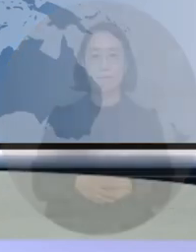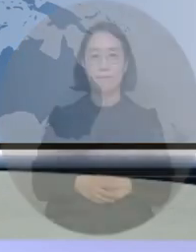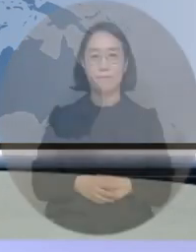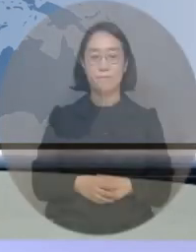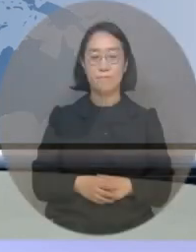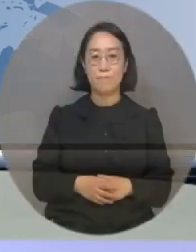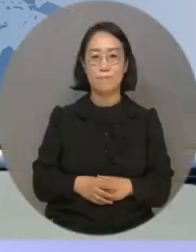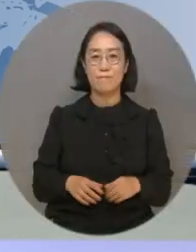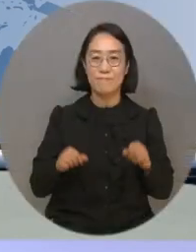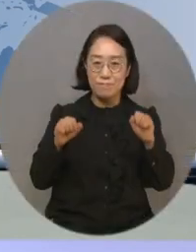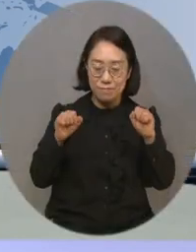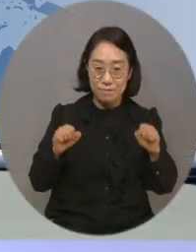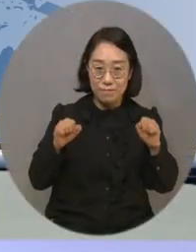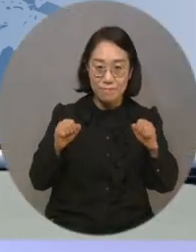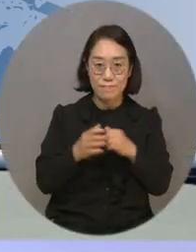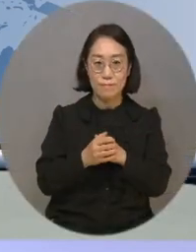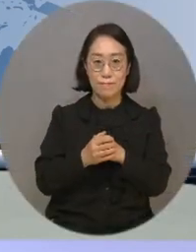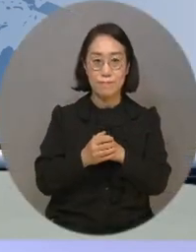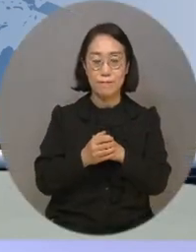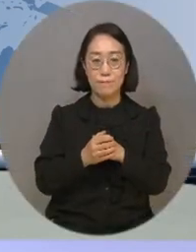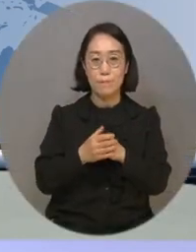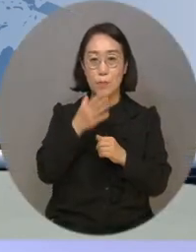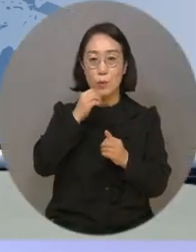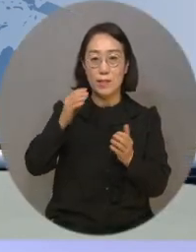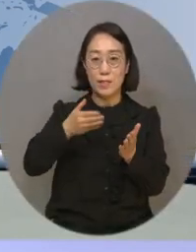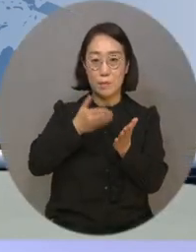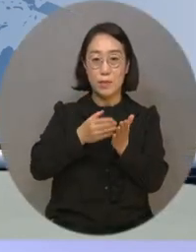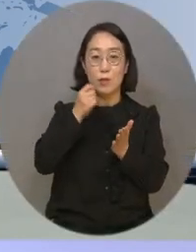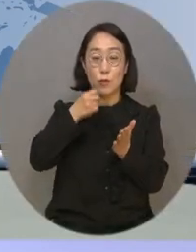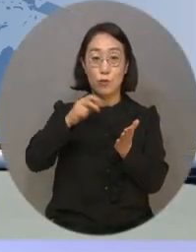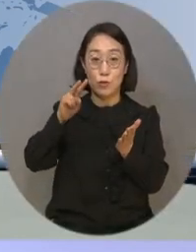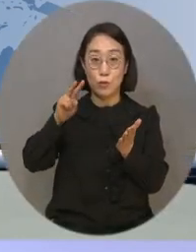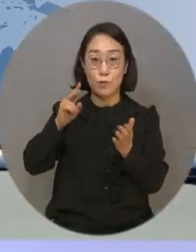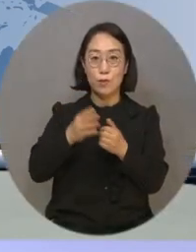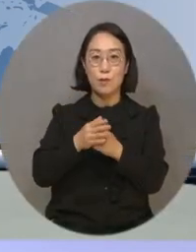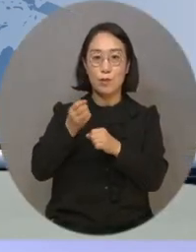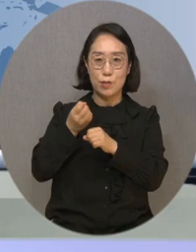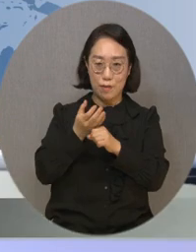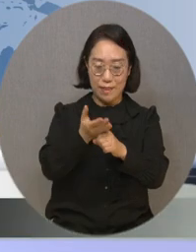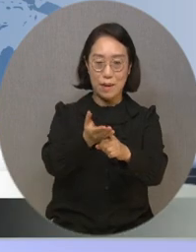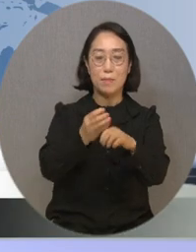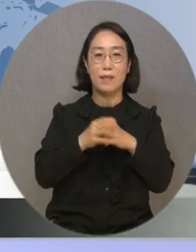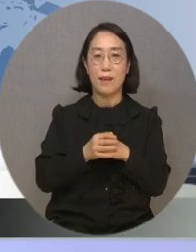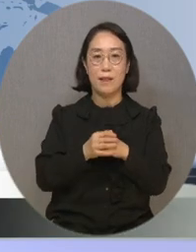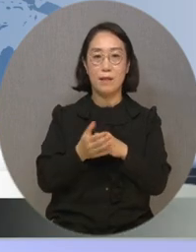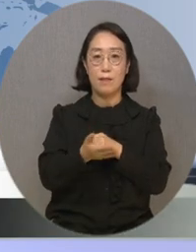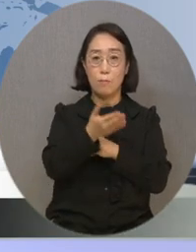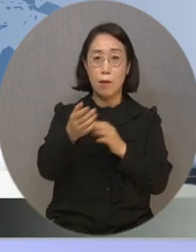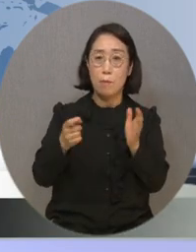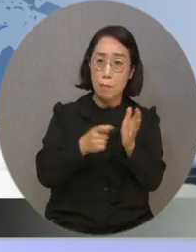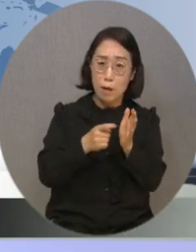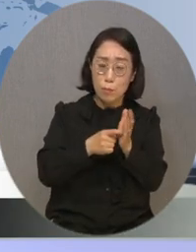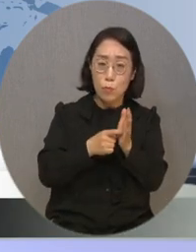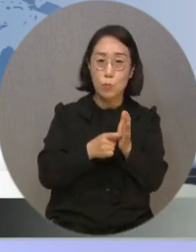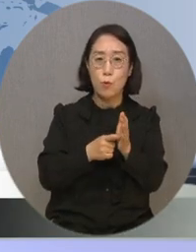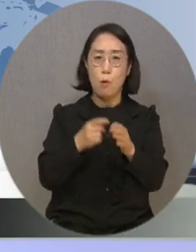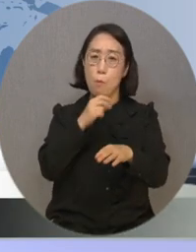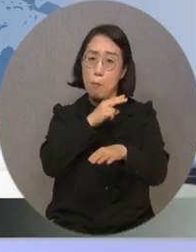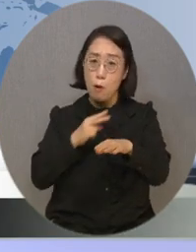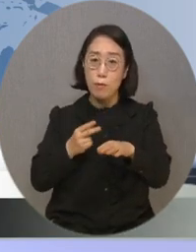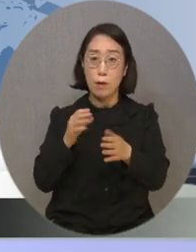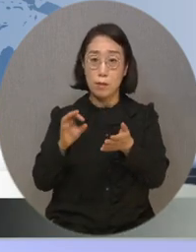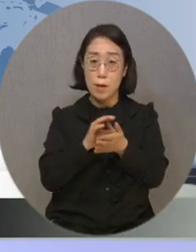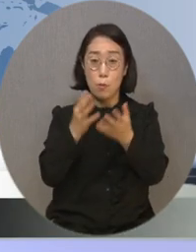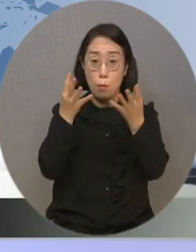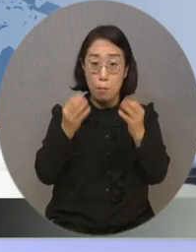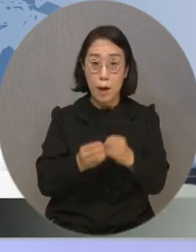시청자 여러분 안녕하십니까? WBC 복지TV 뉴스 24입니다. 빠르고 편리한 장거리 이동을 돕는 기차.